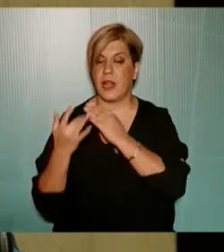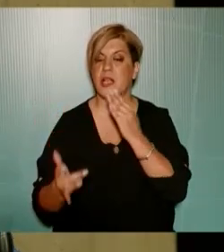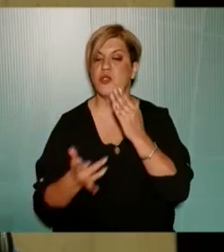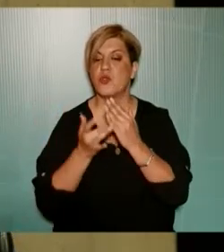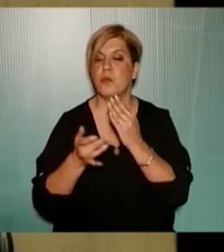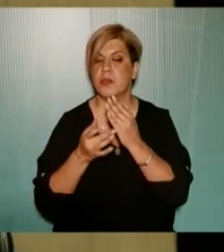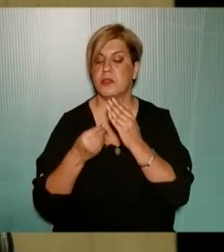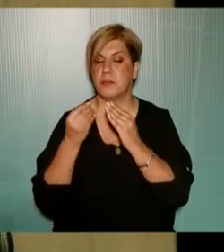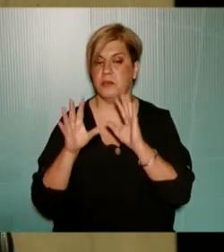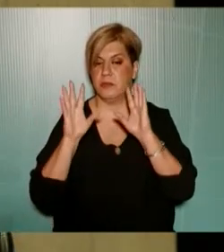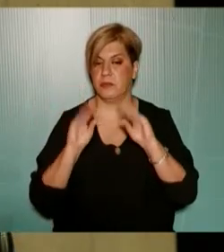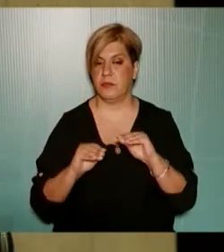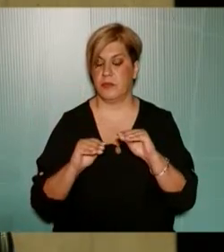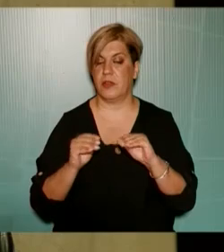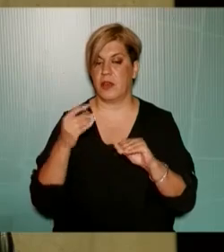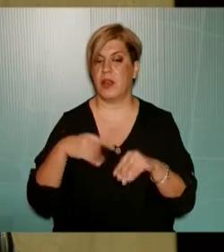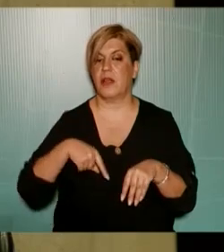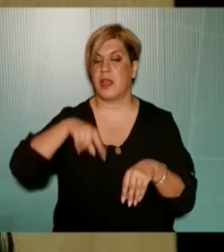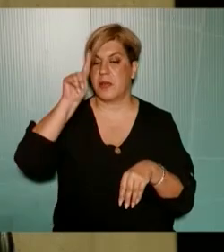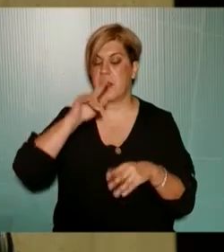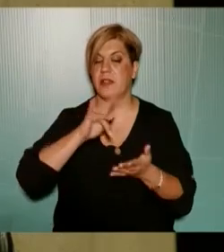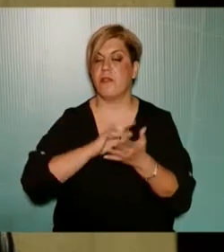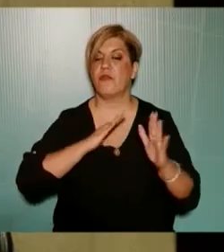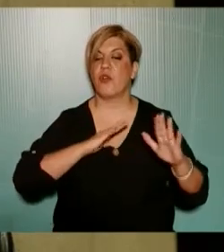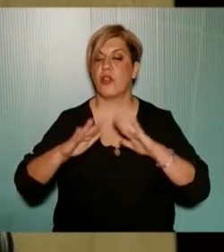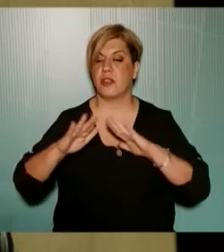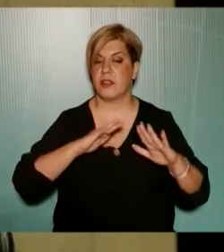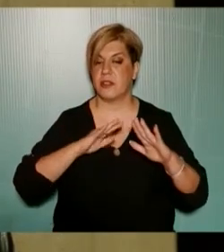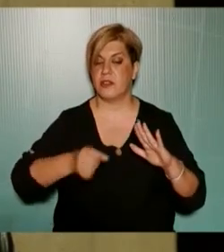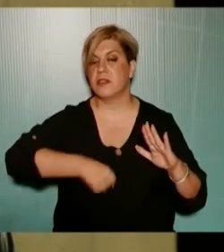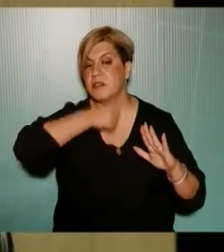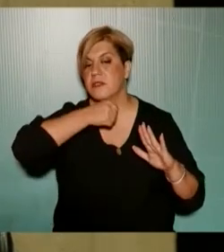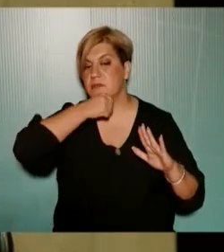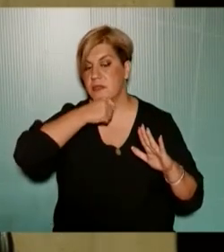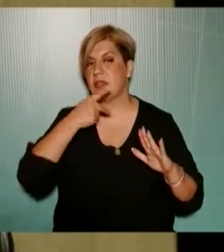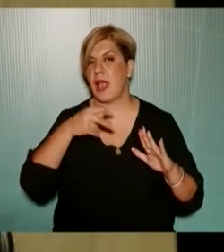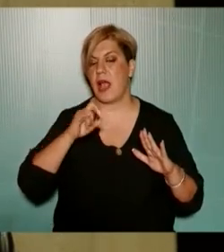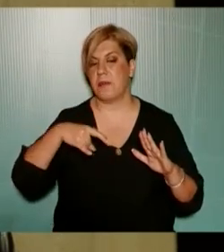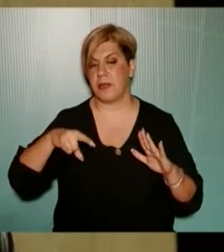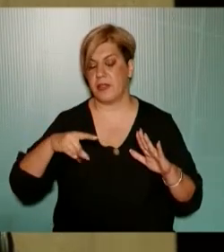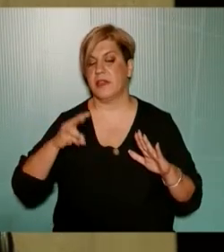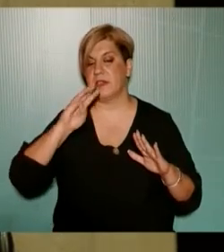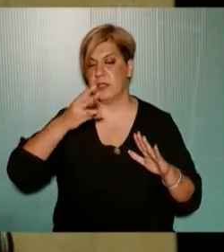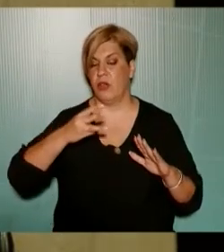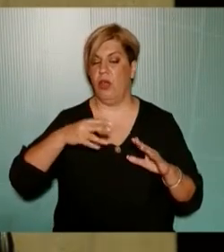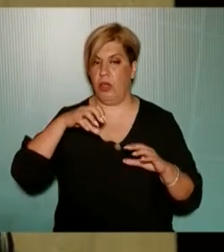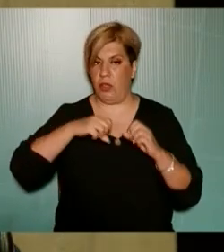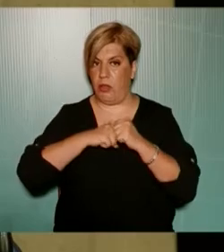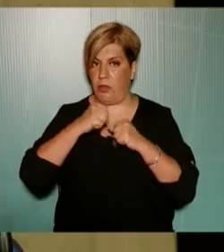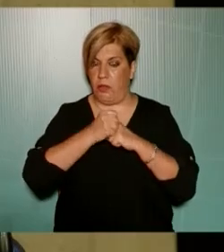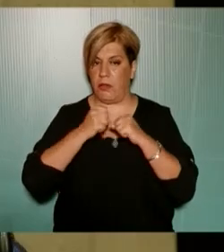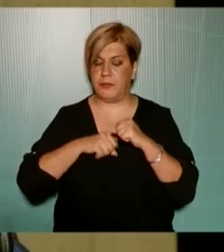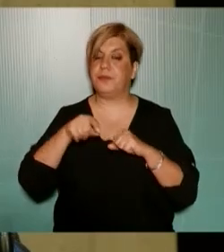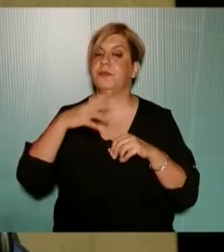το νέο κέντρο ημερήσιας φροντίδας για ηλικιωμένους. Είναι η τρίτη δομή την οποία